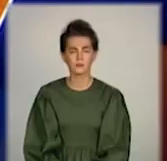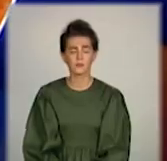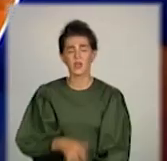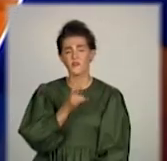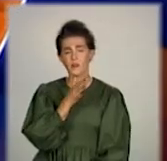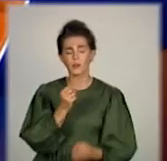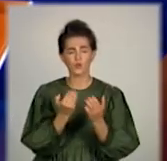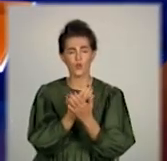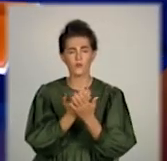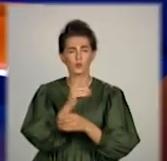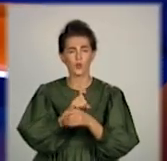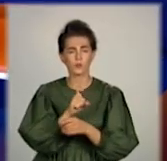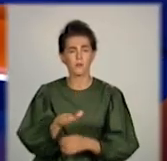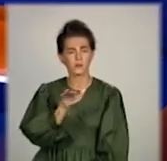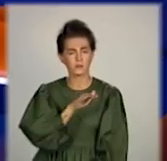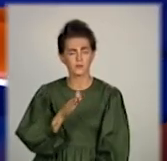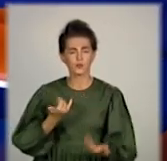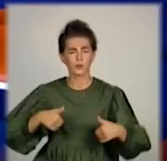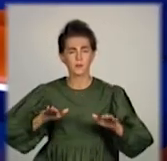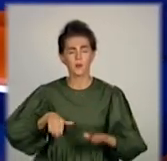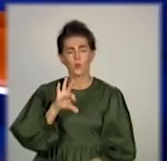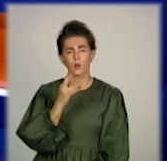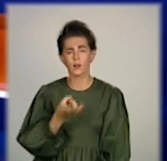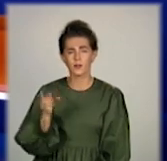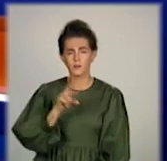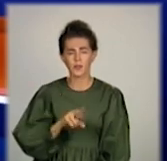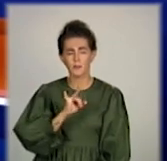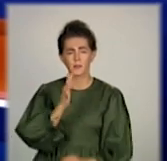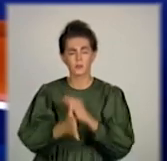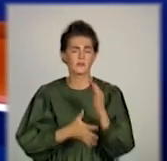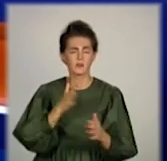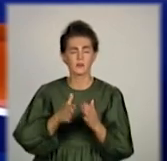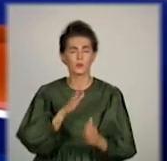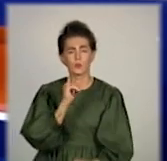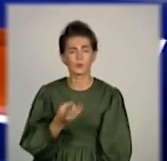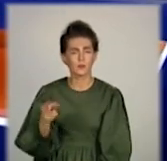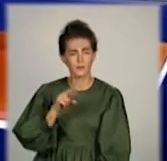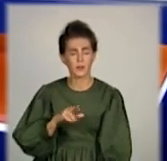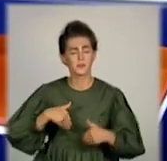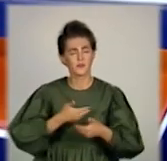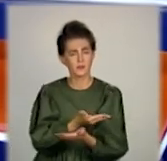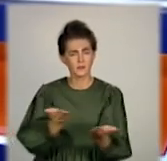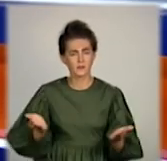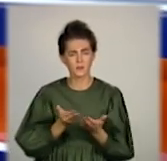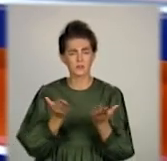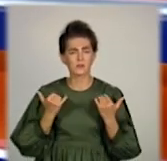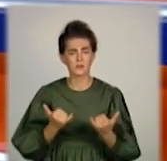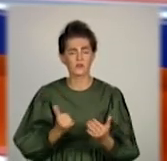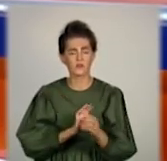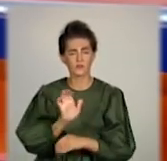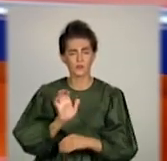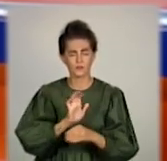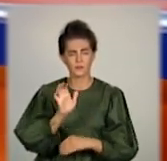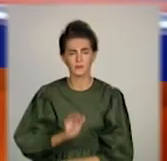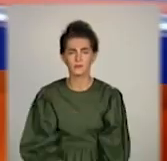Врімя новостей Донбаса у студії Ольга Григор'ян із мовою жестів Уляна Шумило. Вітаємо вас, дивіться сьогодні у